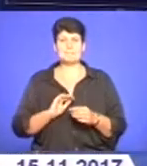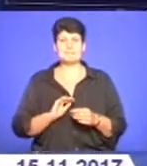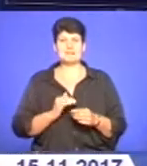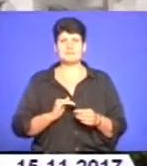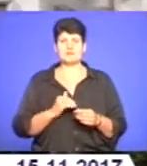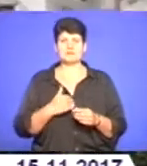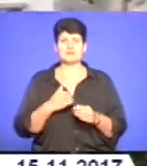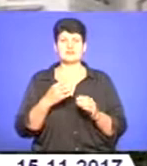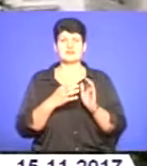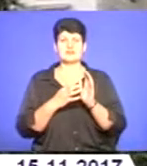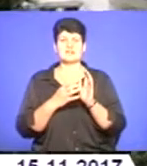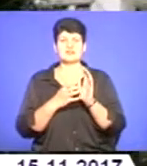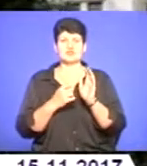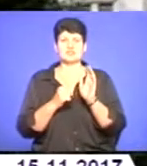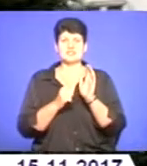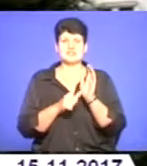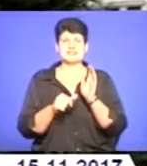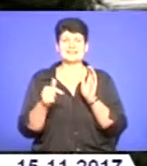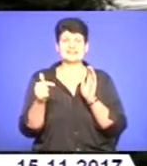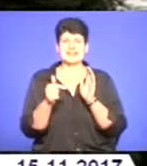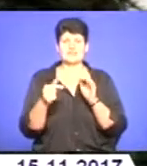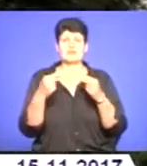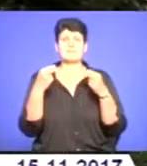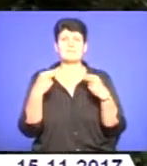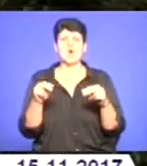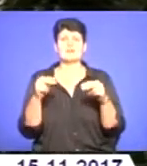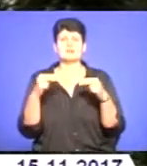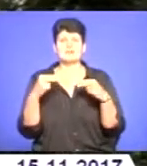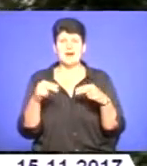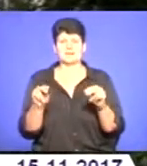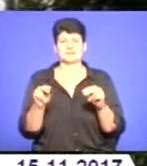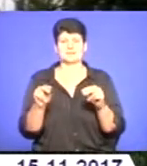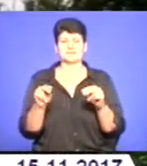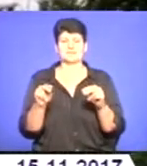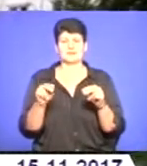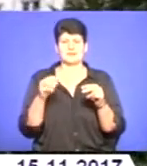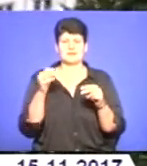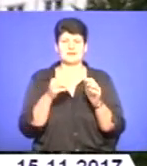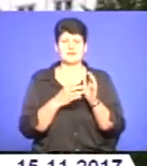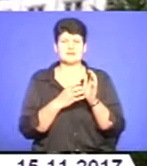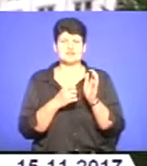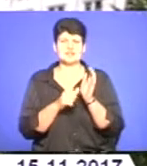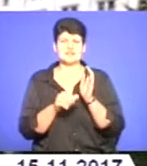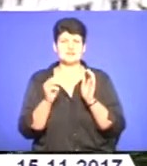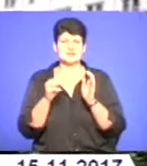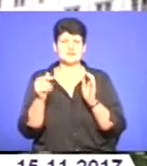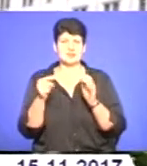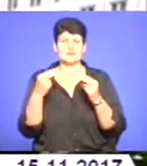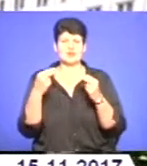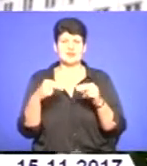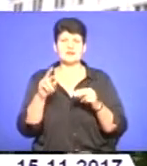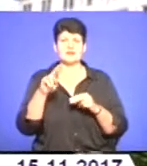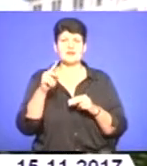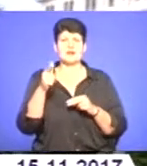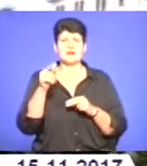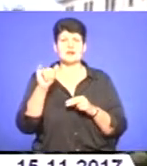960 тисяч гривень продати Ягільницький замок, що розташований у селі Нагірянка Чортківського району. Така інформація шириться тернопільськими